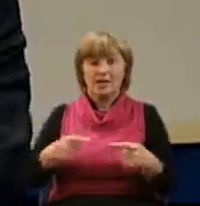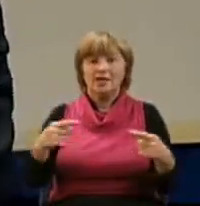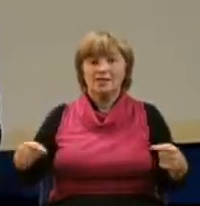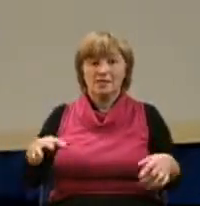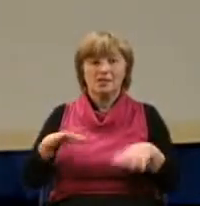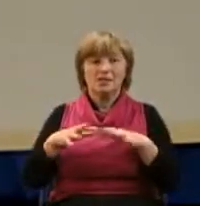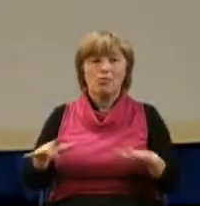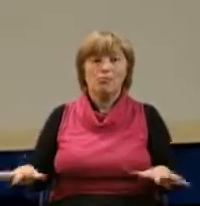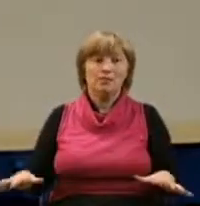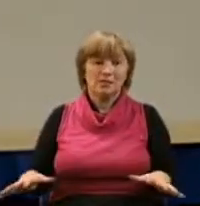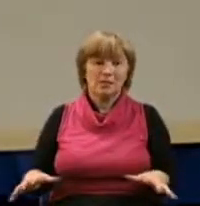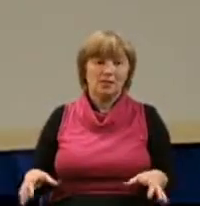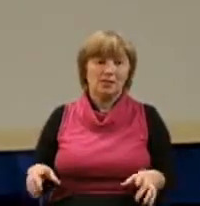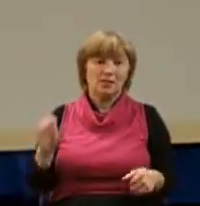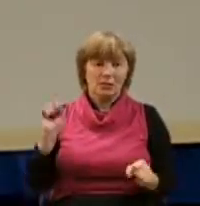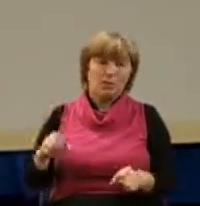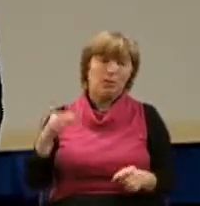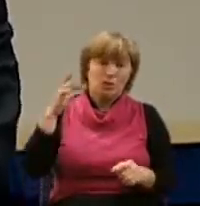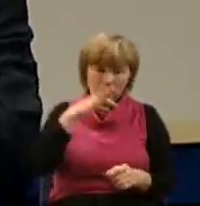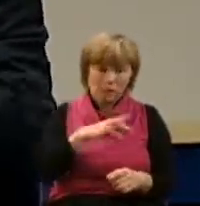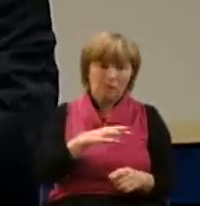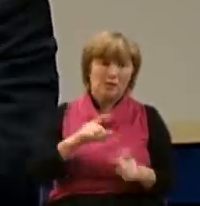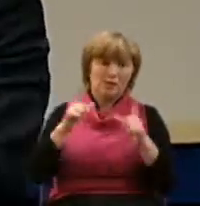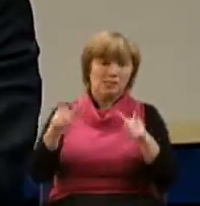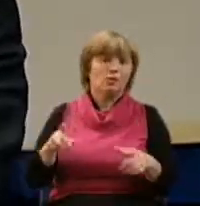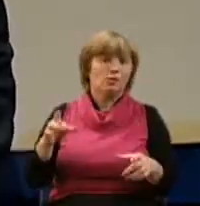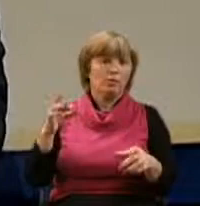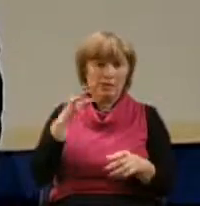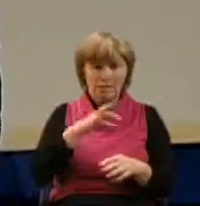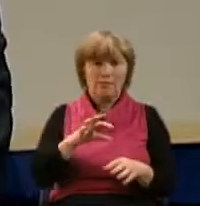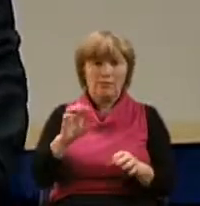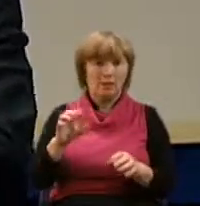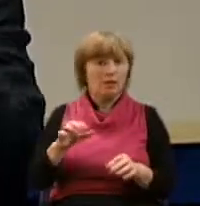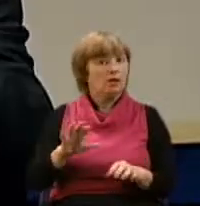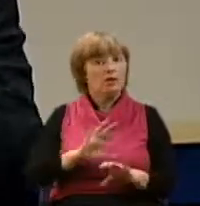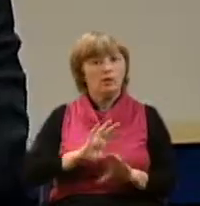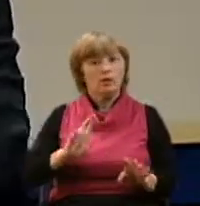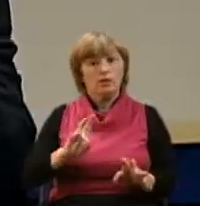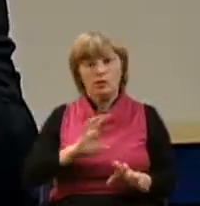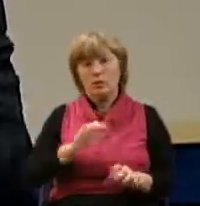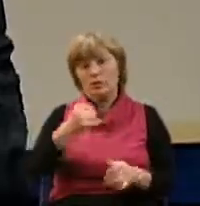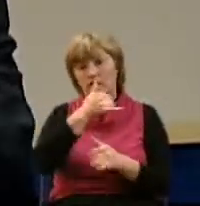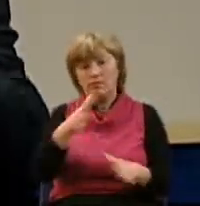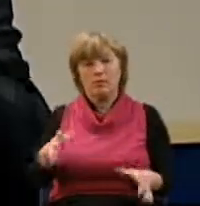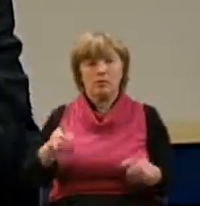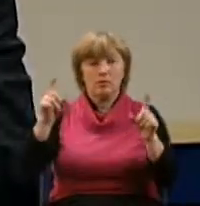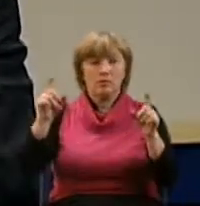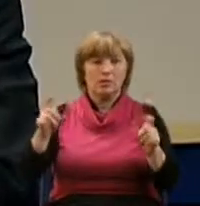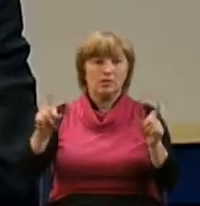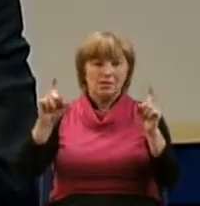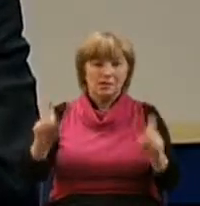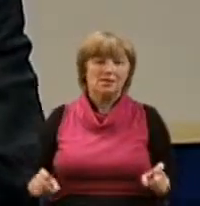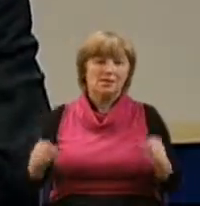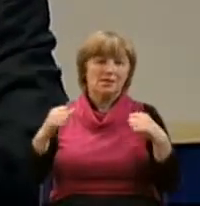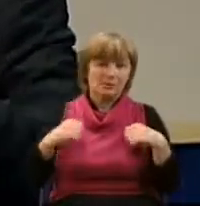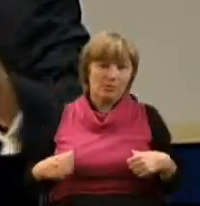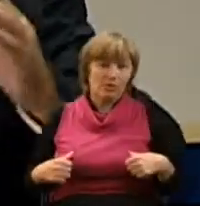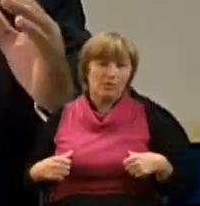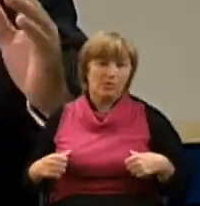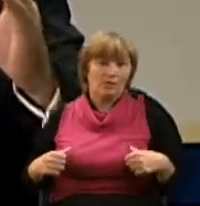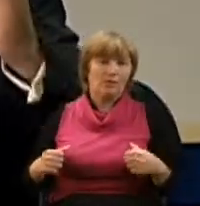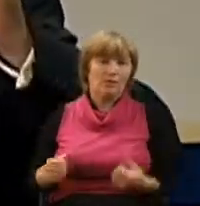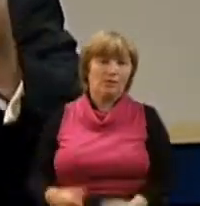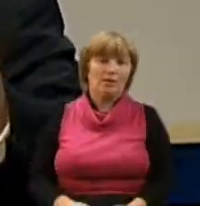ошибаться и поступать неправильно, но они не могут бездействовать, они не могут и не хотят быть пассивными. Они